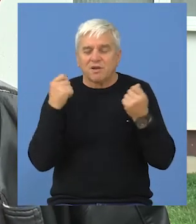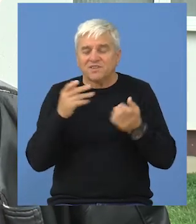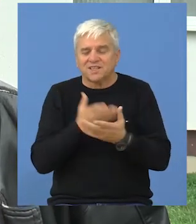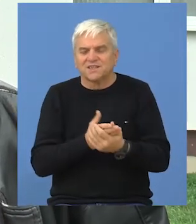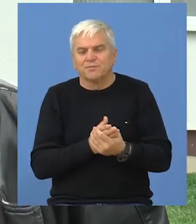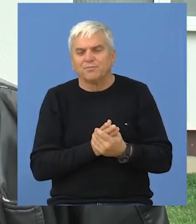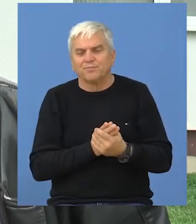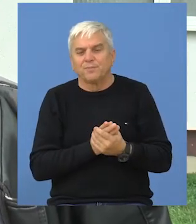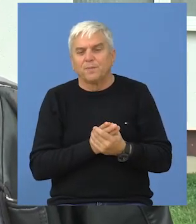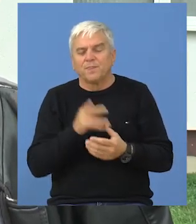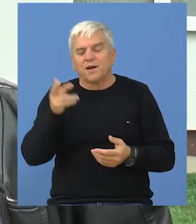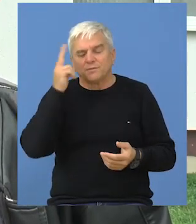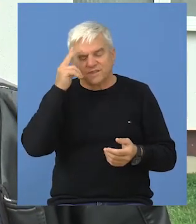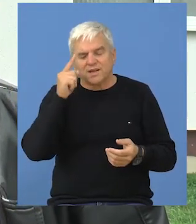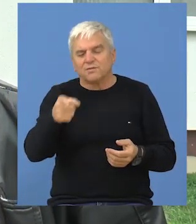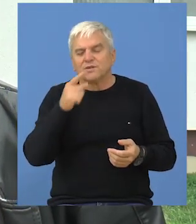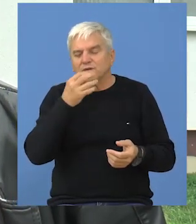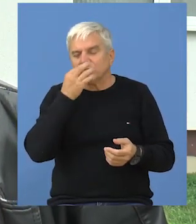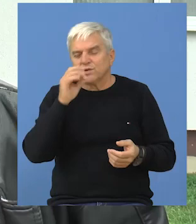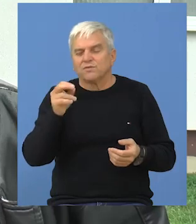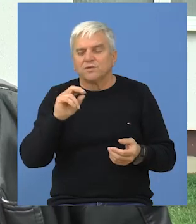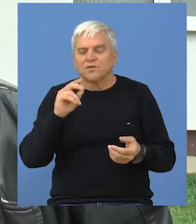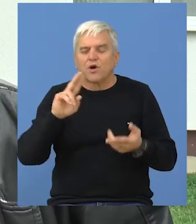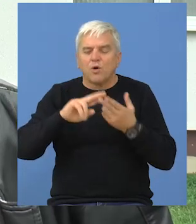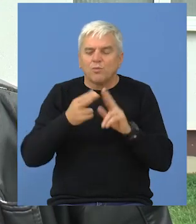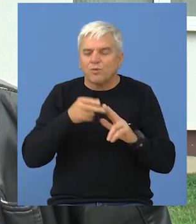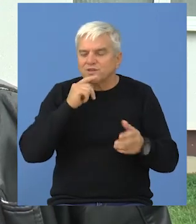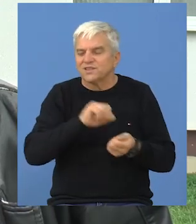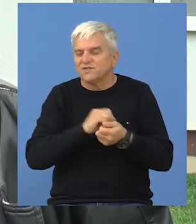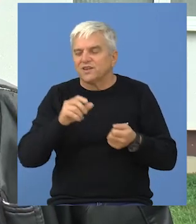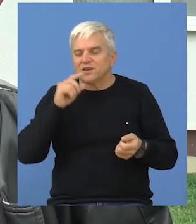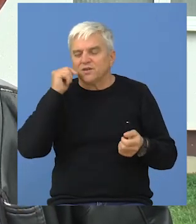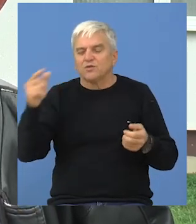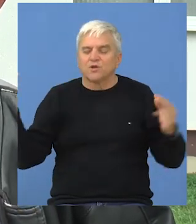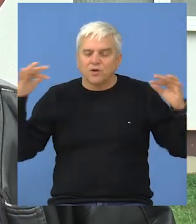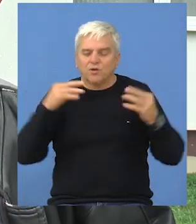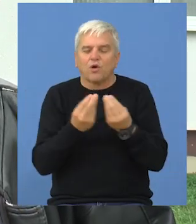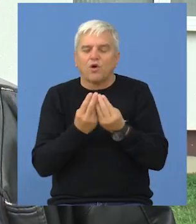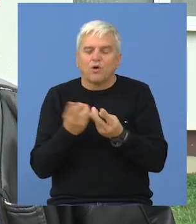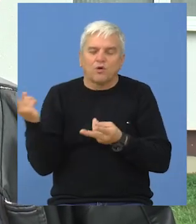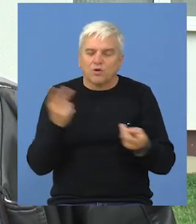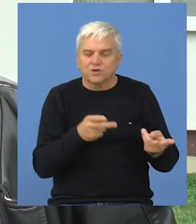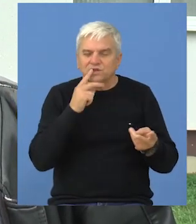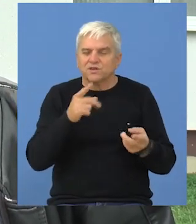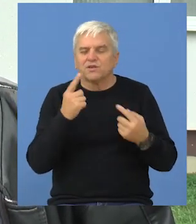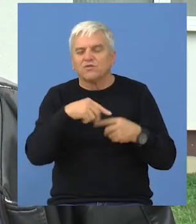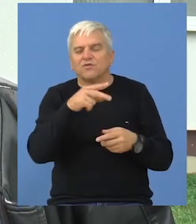manifestacija, podrazumeva bolje upoznavanje svih prisutnih sa